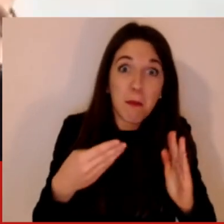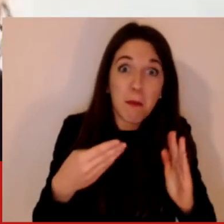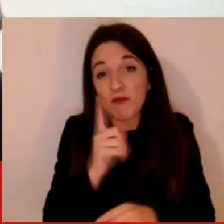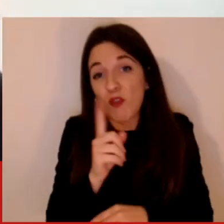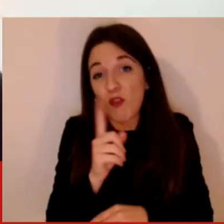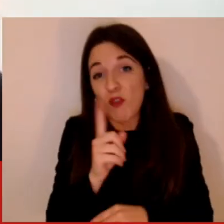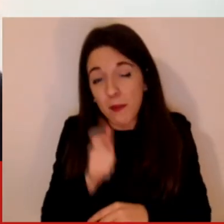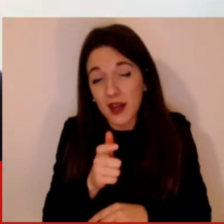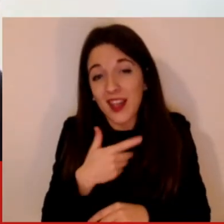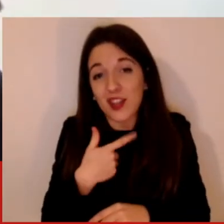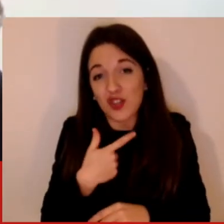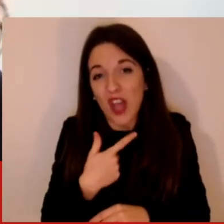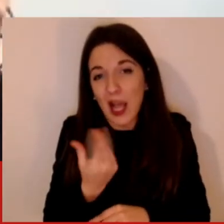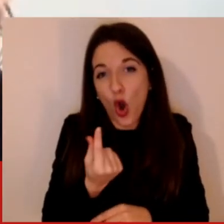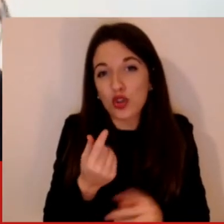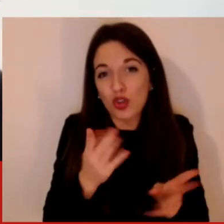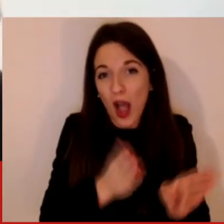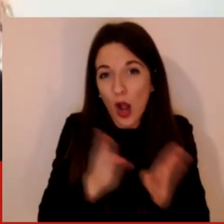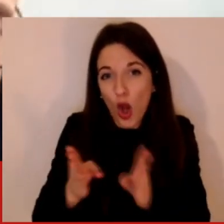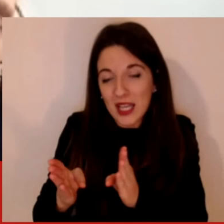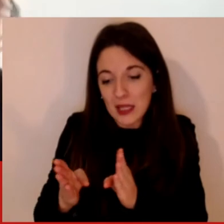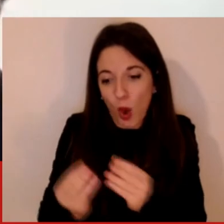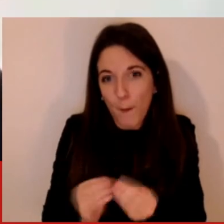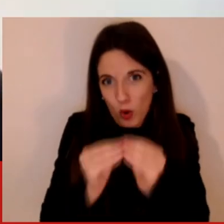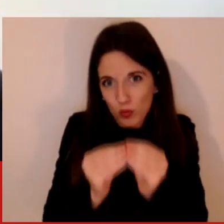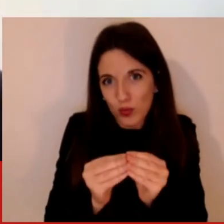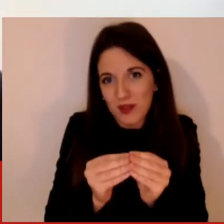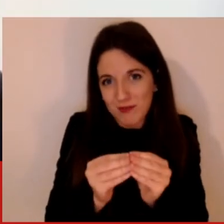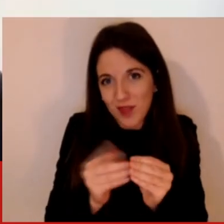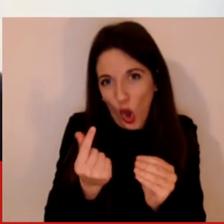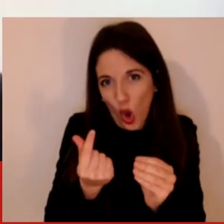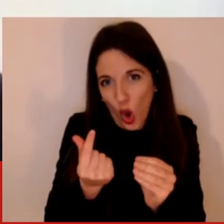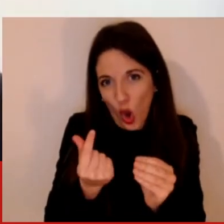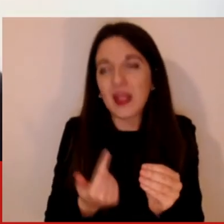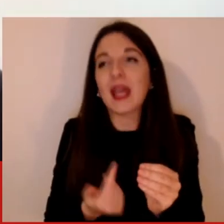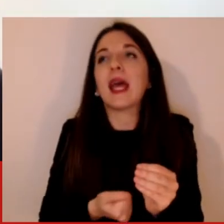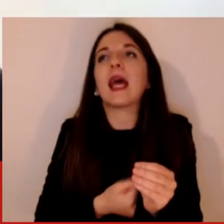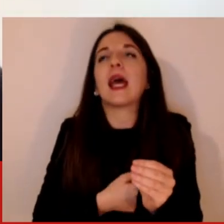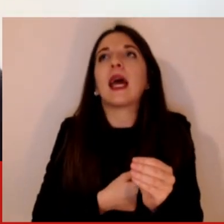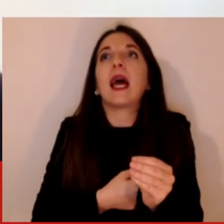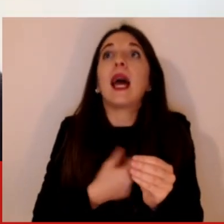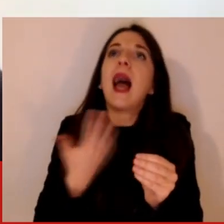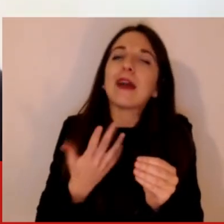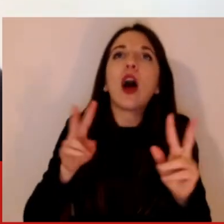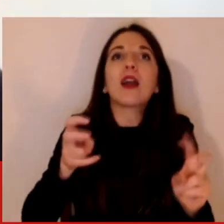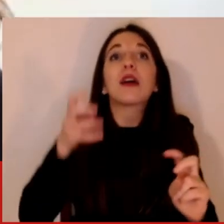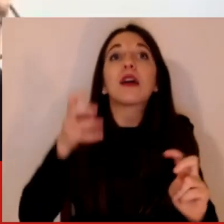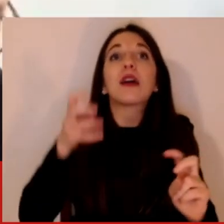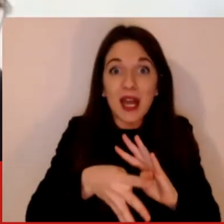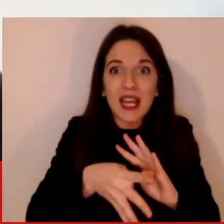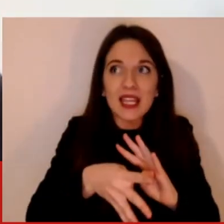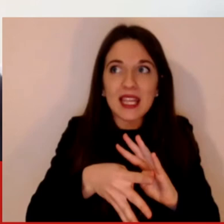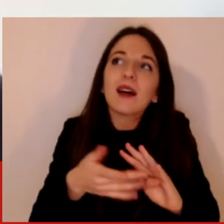delle agenzie che si occupano di parlare di questo, il mondo accademico è molto attivo, allo stesso tempo agenzie come